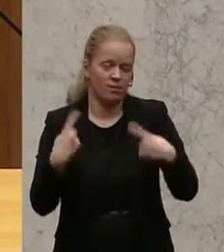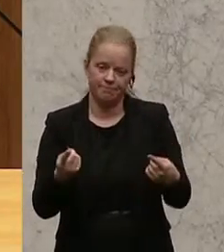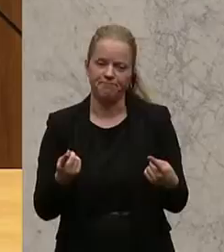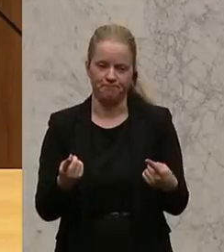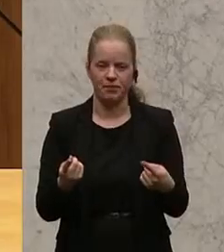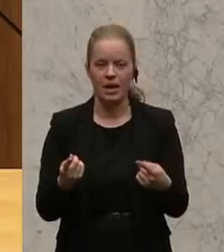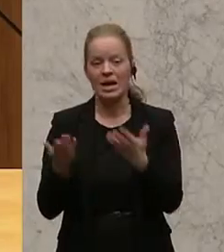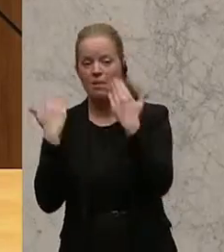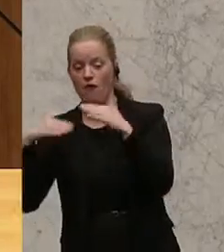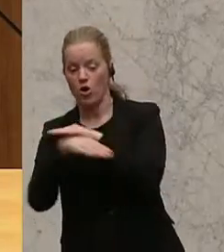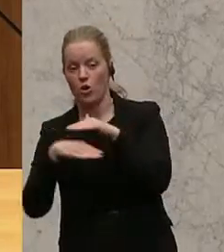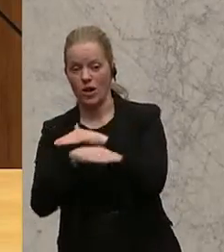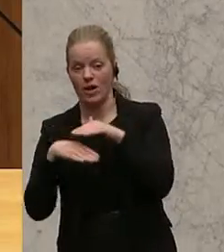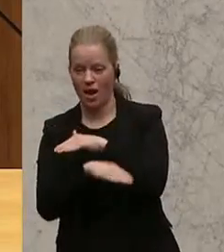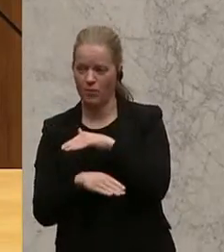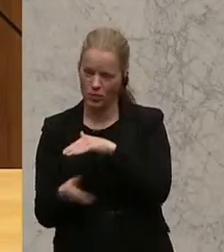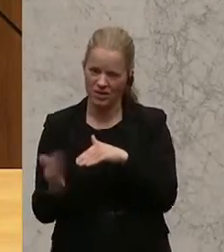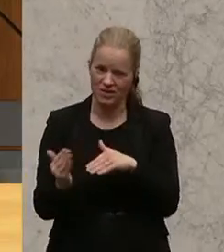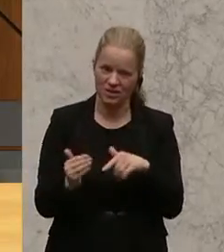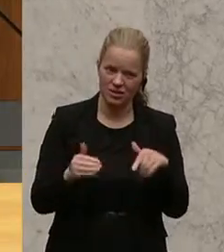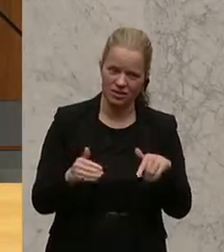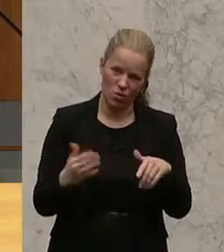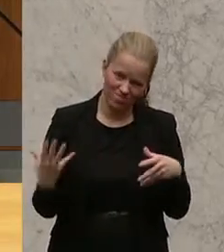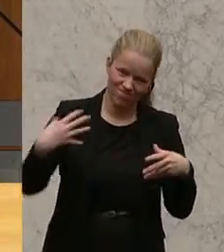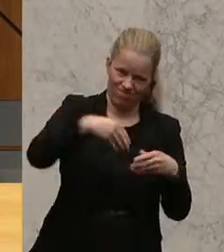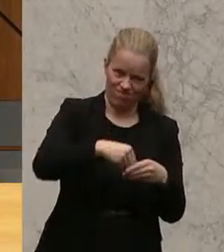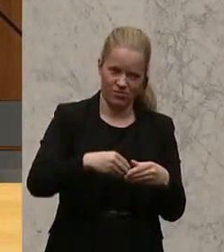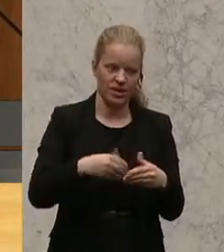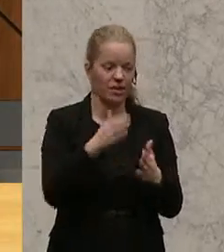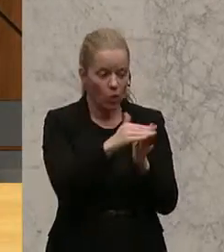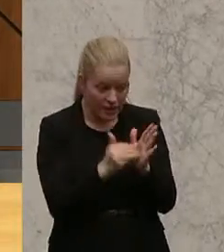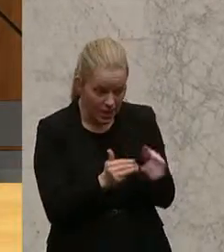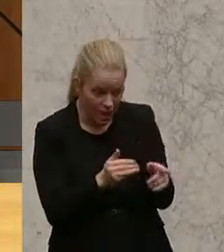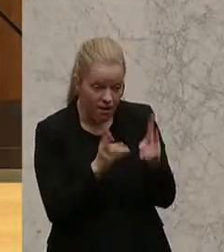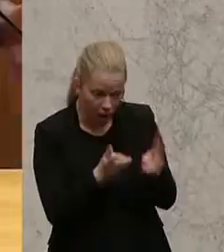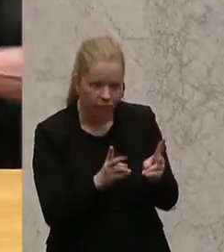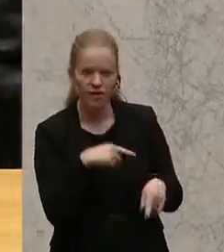Klimaflüchtlinge dürfen wir auch nicht außen vor lassen. Und deshalb müssen wir auch aus Neuseeland lernen.